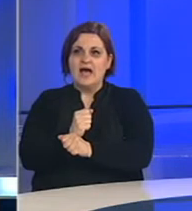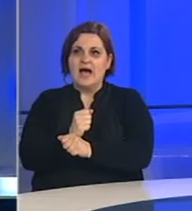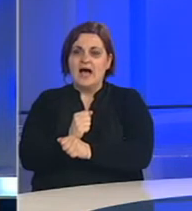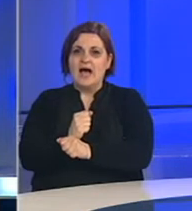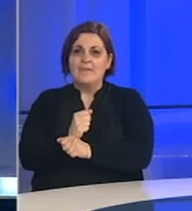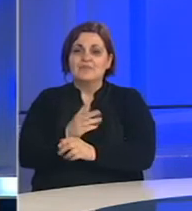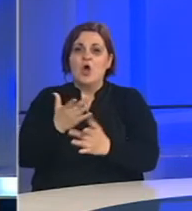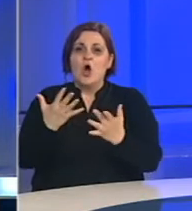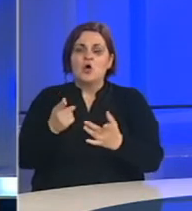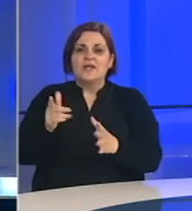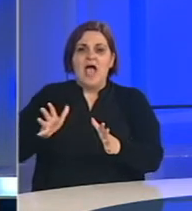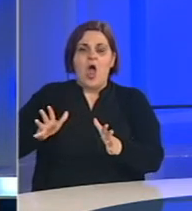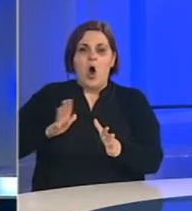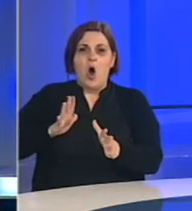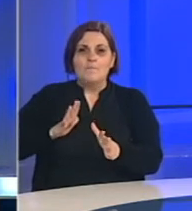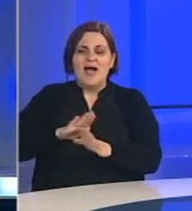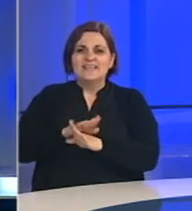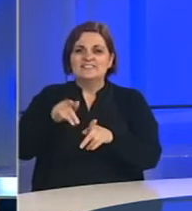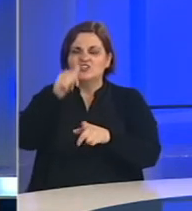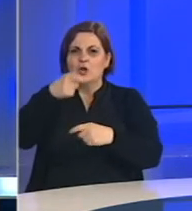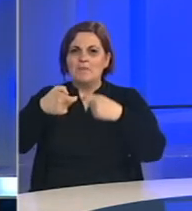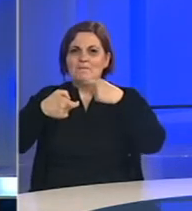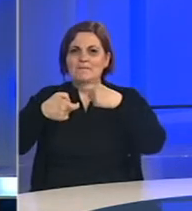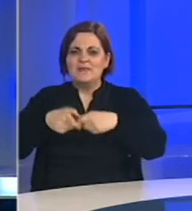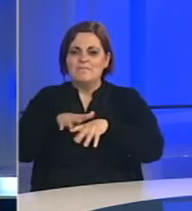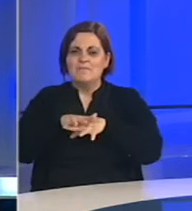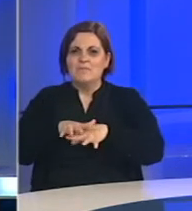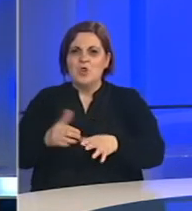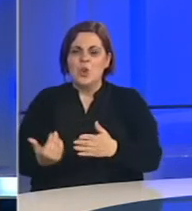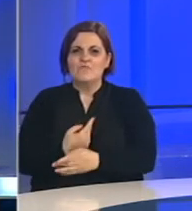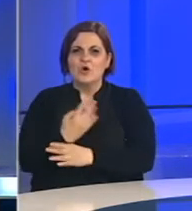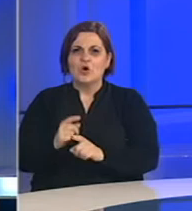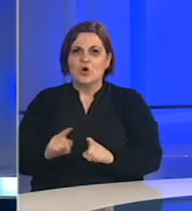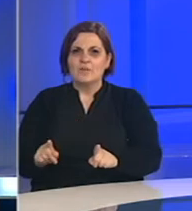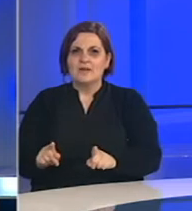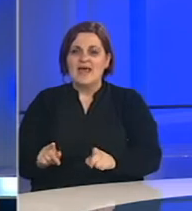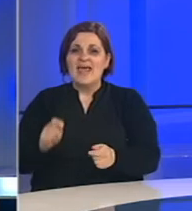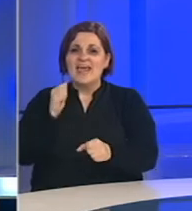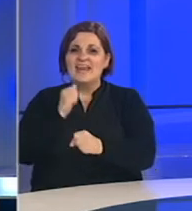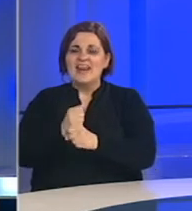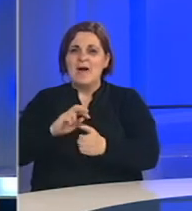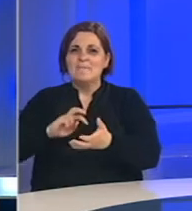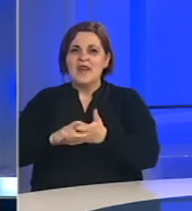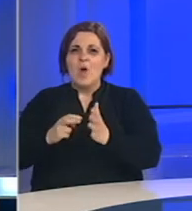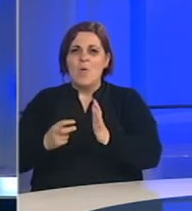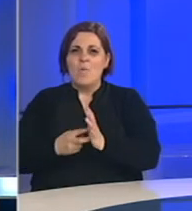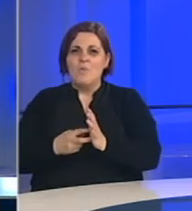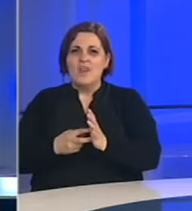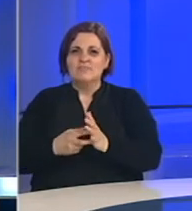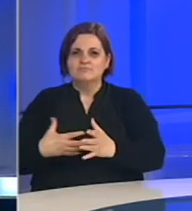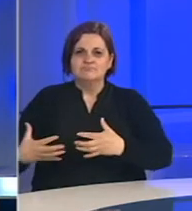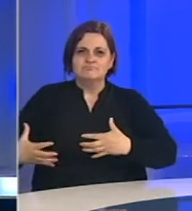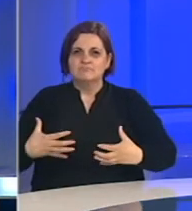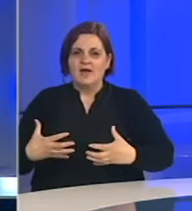kolika je opasnost da sve ono što je bilo vezano za pandemiju novog koronavirusa ne pretvore u političke manevre koje će im